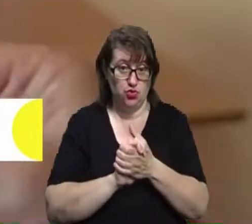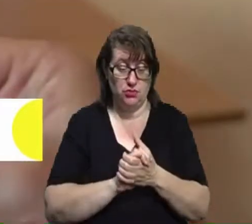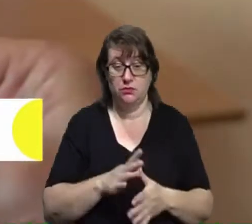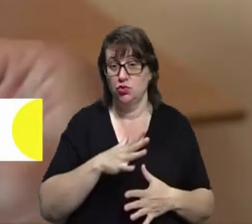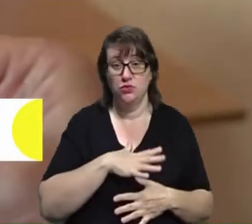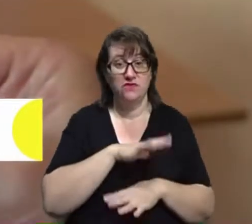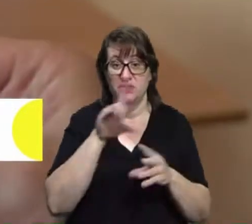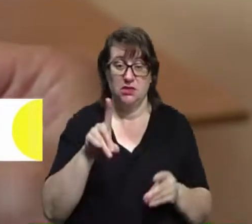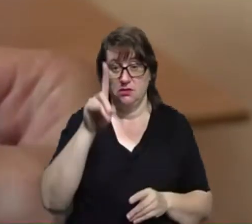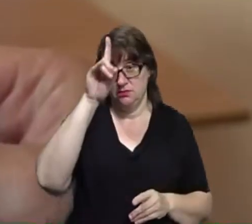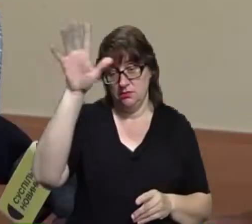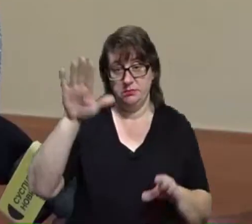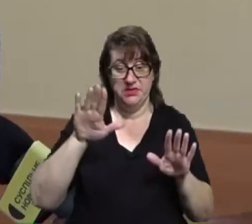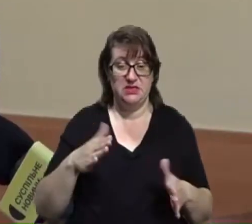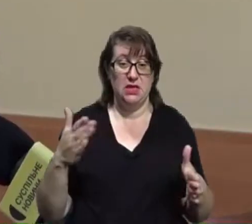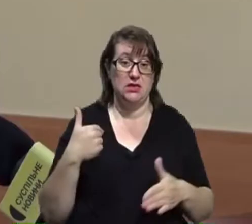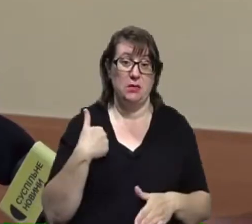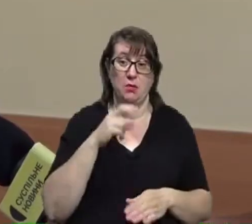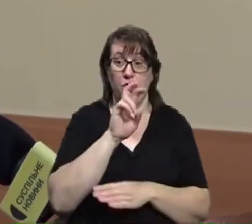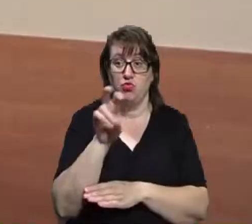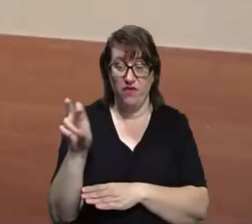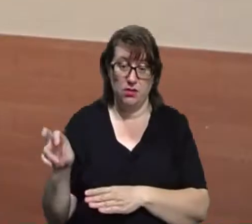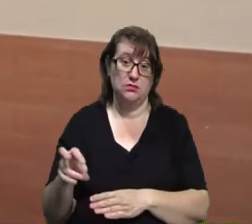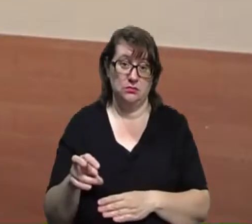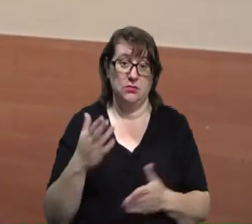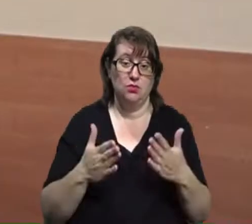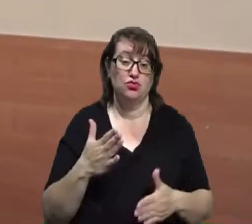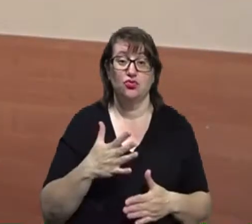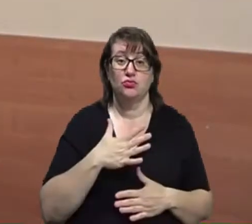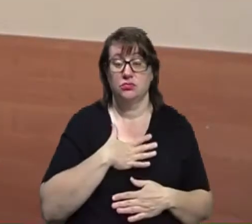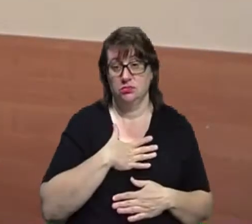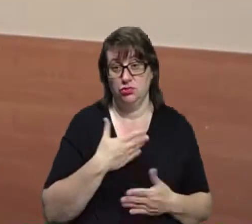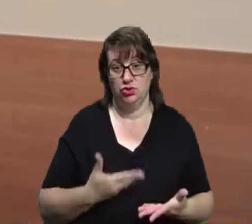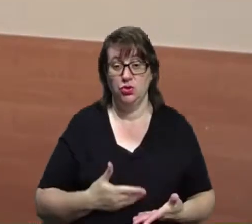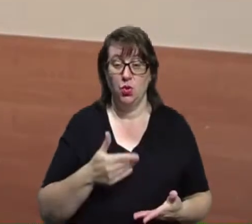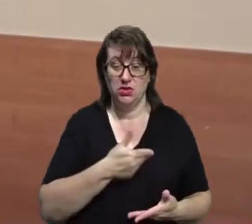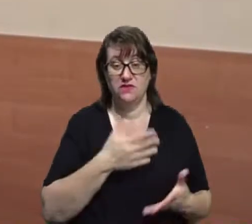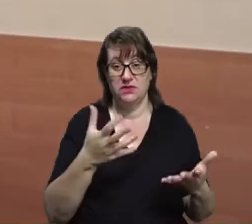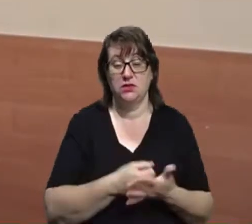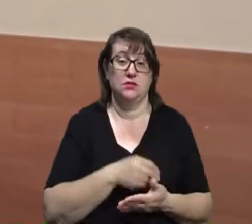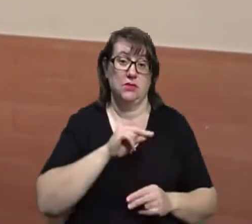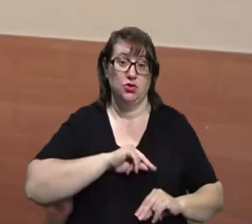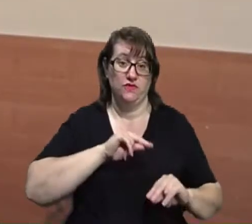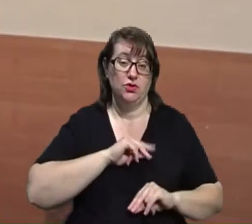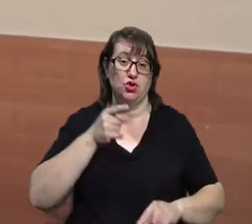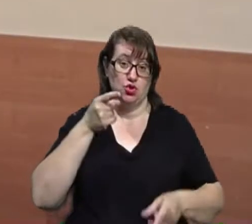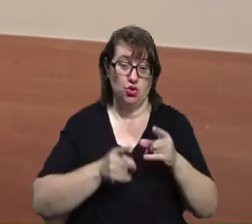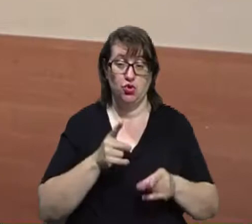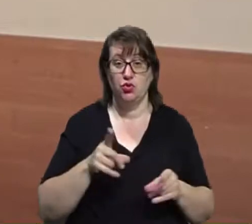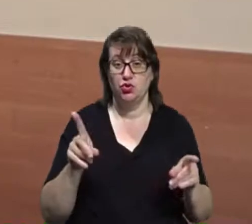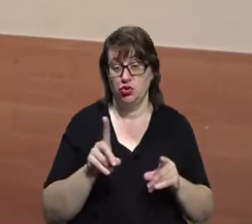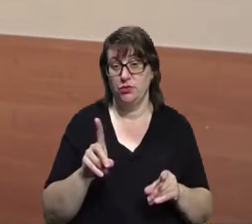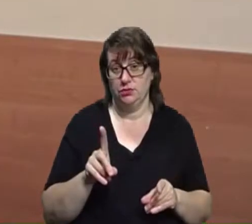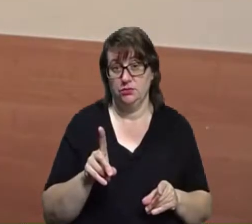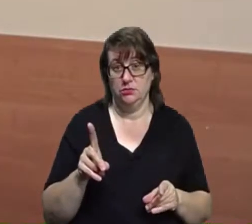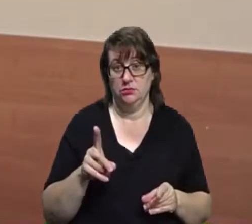місця, де він побував. І, мабуть, любив жити. Він хотів знайти достойну роботу. Він казав, я хочу працювати дізно, щоб домагати